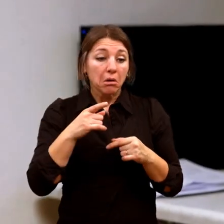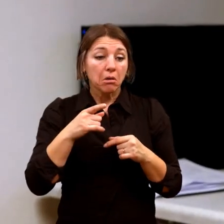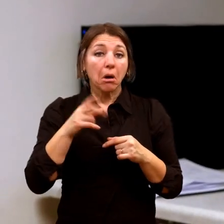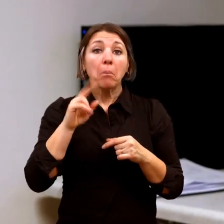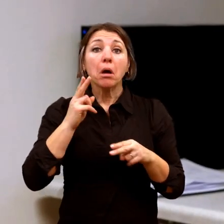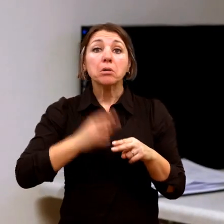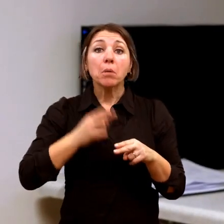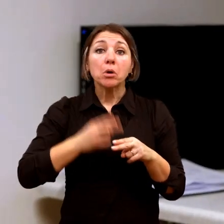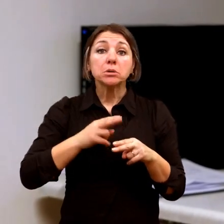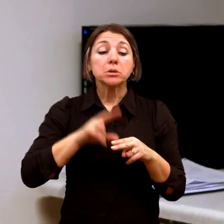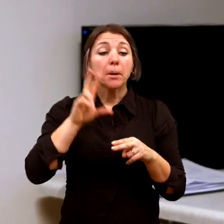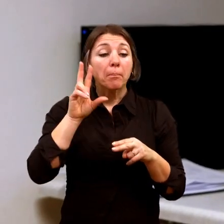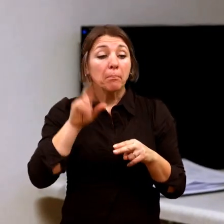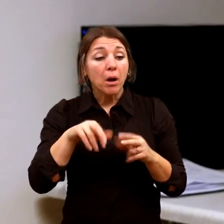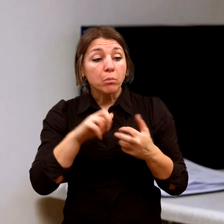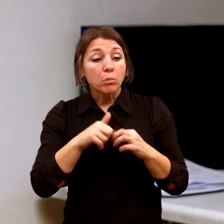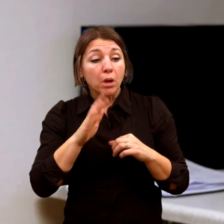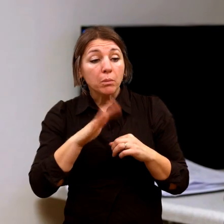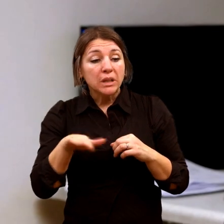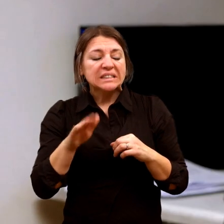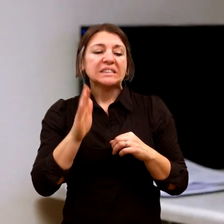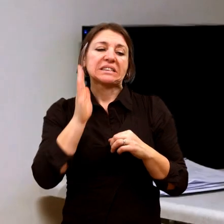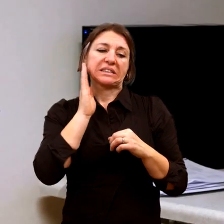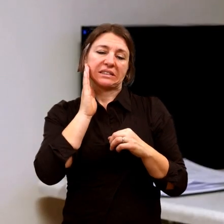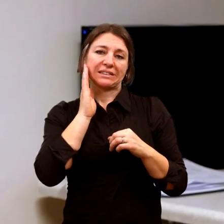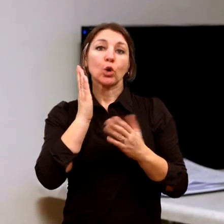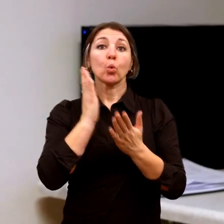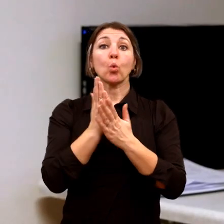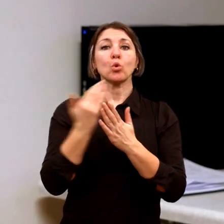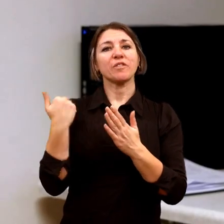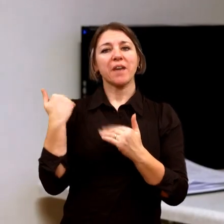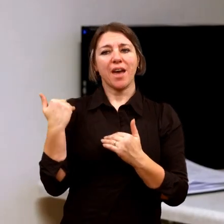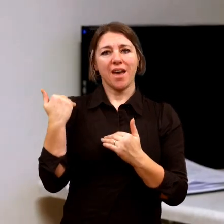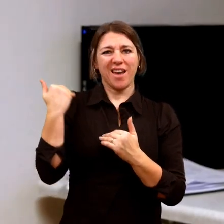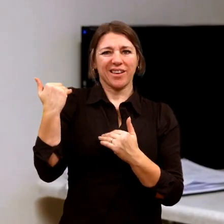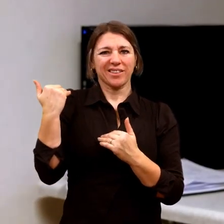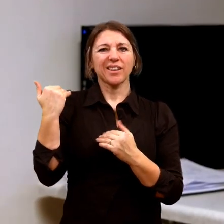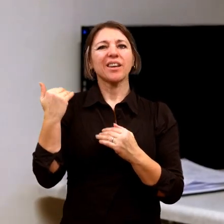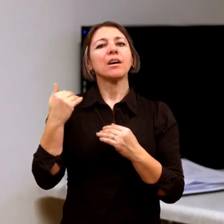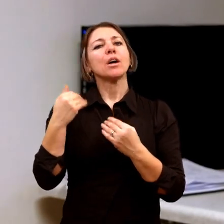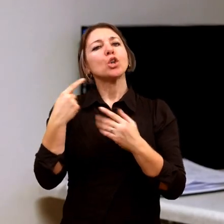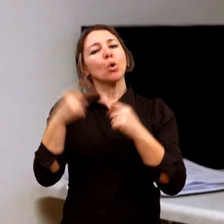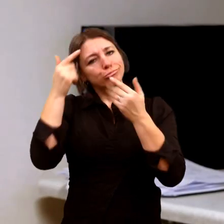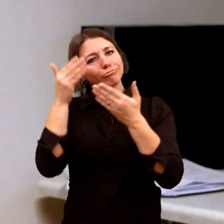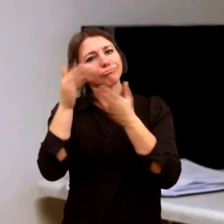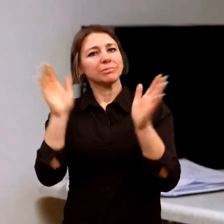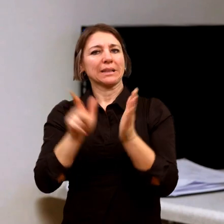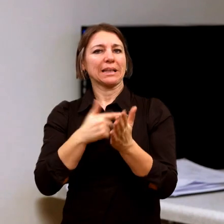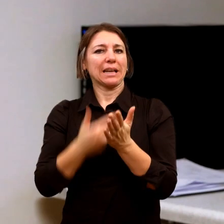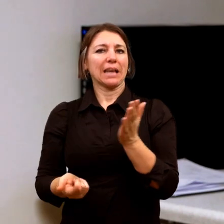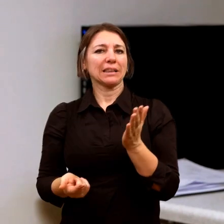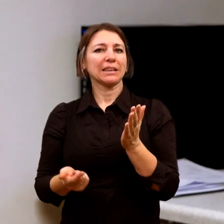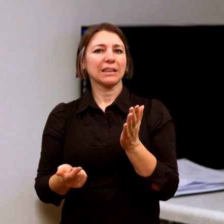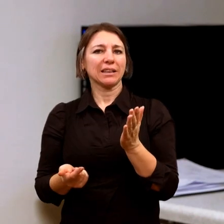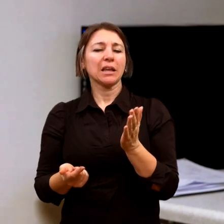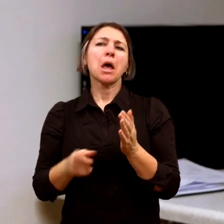takže s tím mají teďka jako problém. Samy už jsou starší, takže už to samo o sobě někdy trošku komplikuje. Samozřejmě trošku